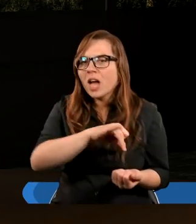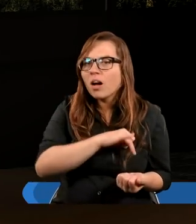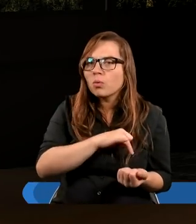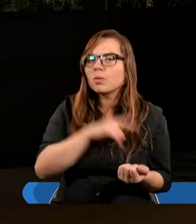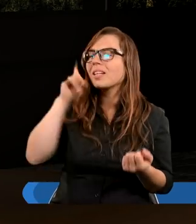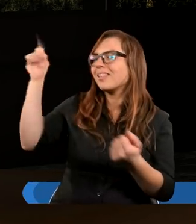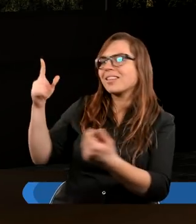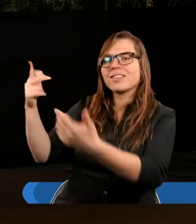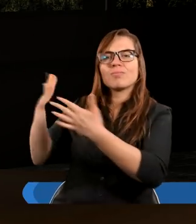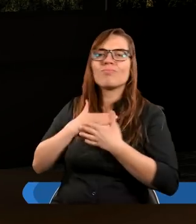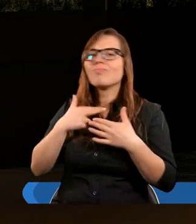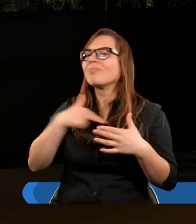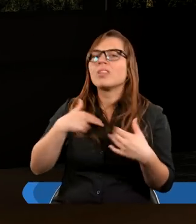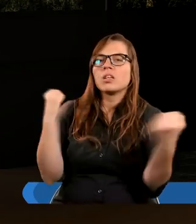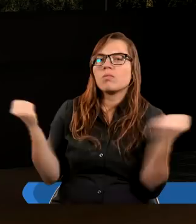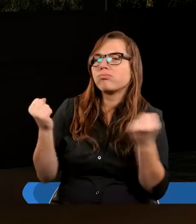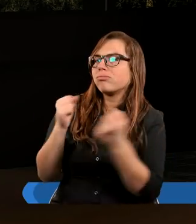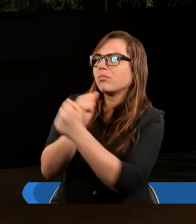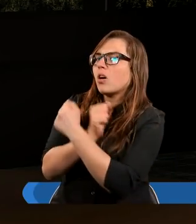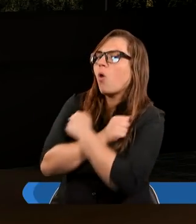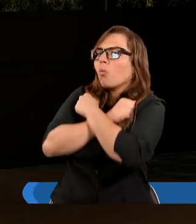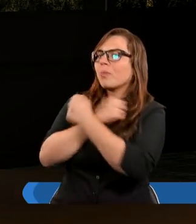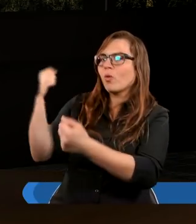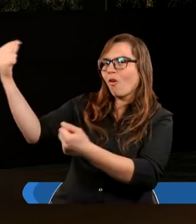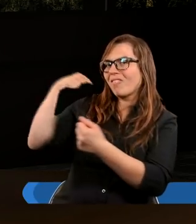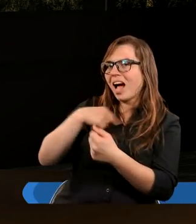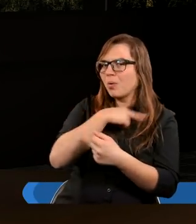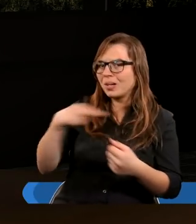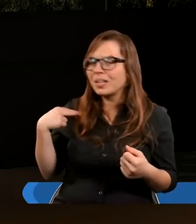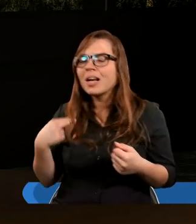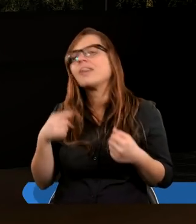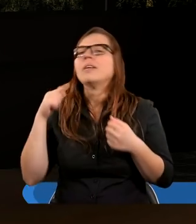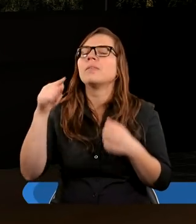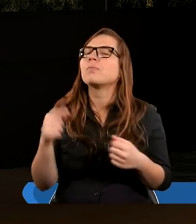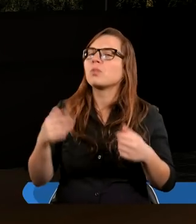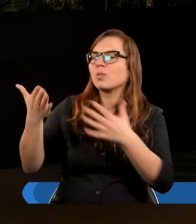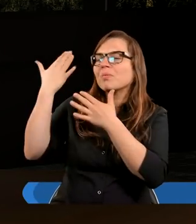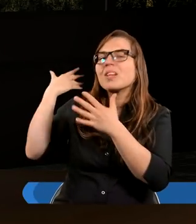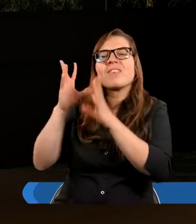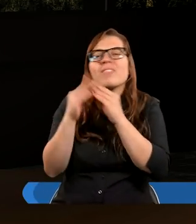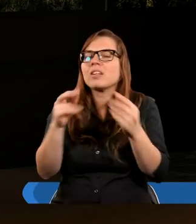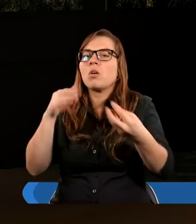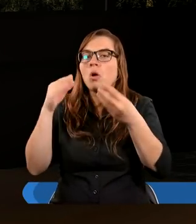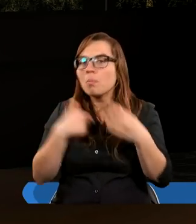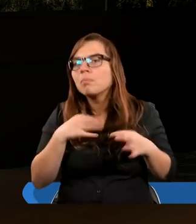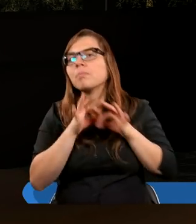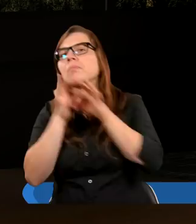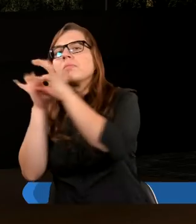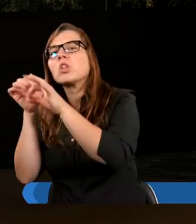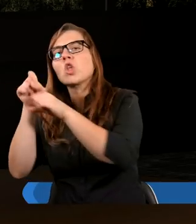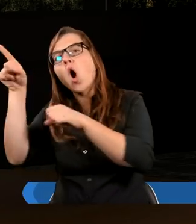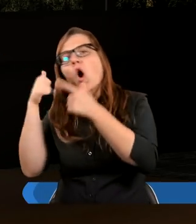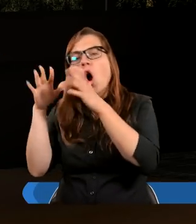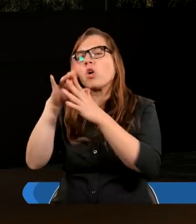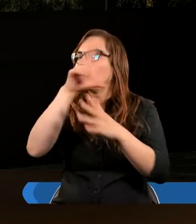Ty nas tak kochasz, że widzisz nas w tym i widzisz przyszłość swojego Kościoła, swojego